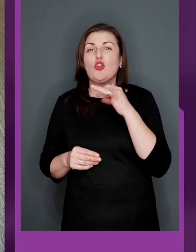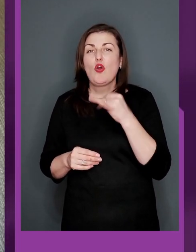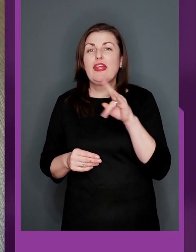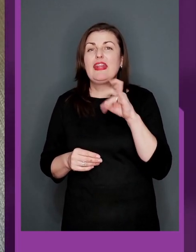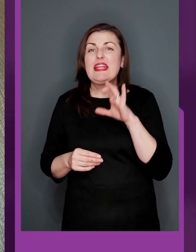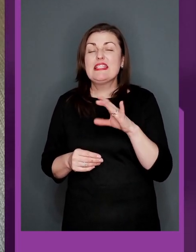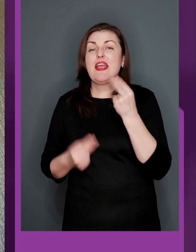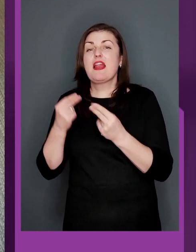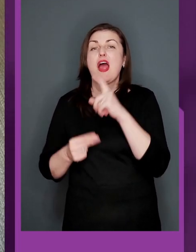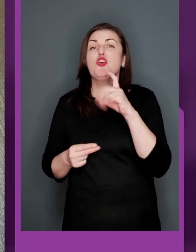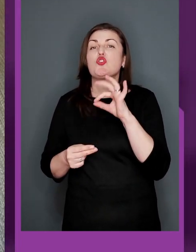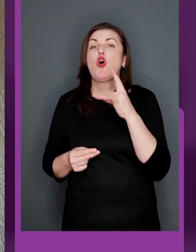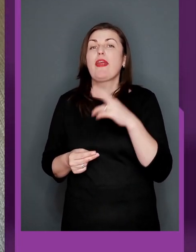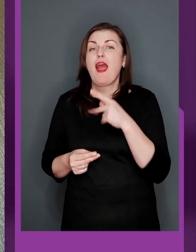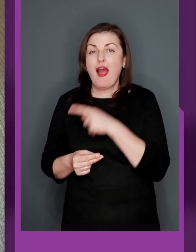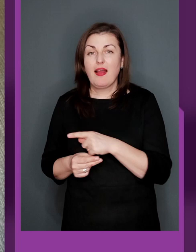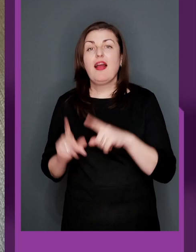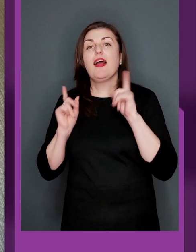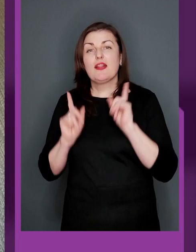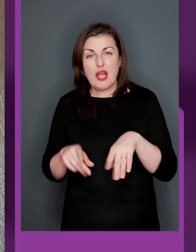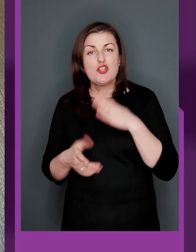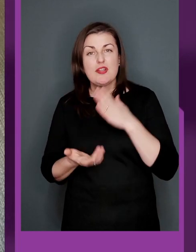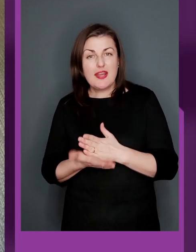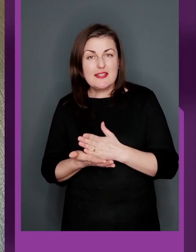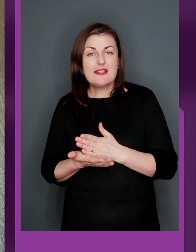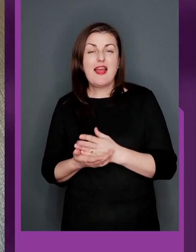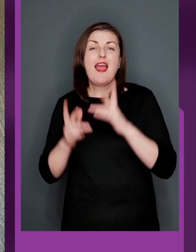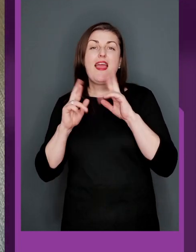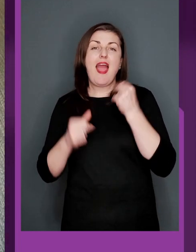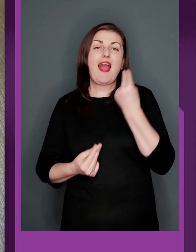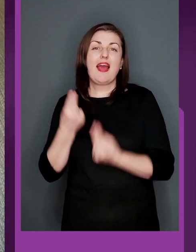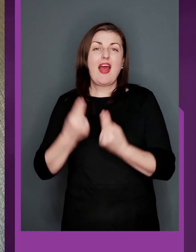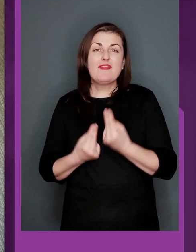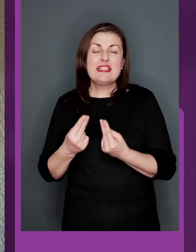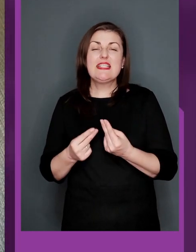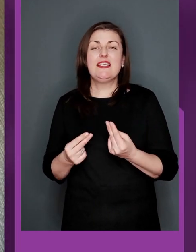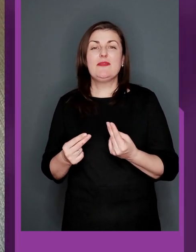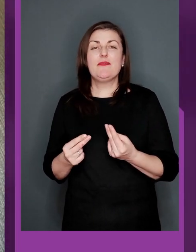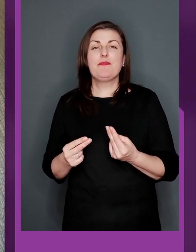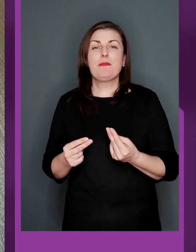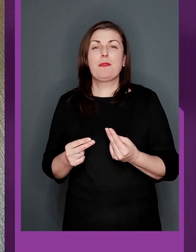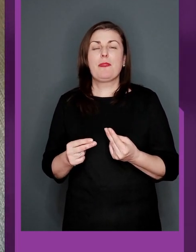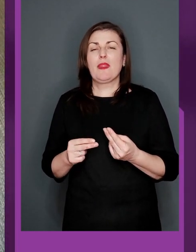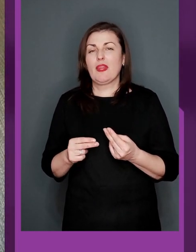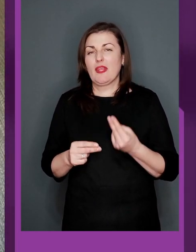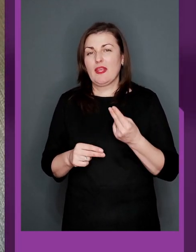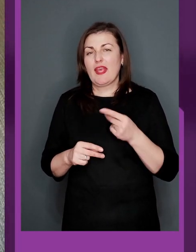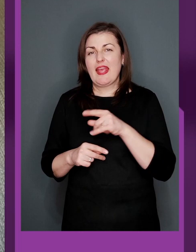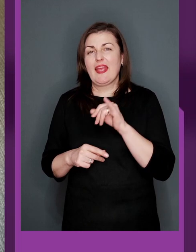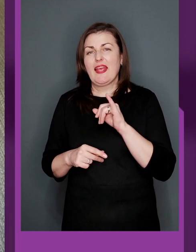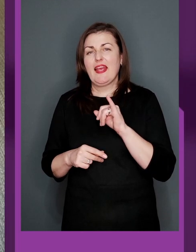і на Гнойний Денис, який в Зорі грає, теж є, як сказати, і ексгравці збір